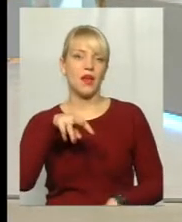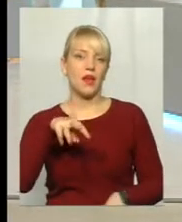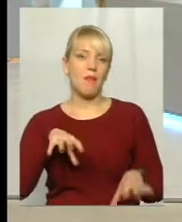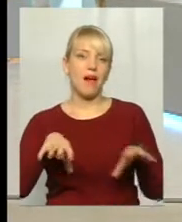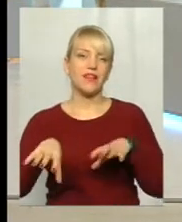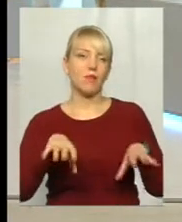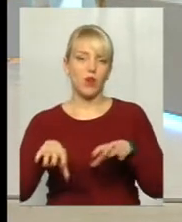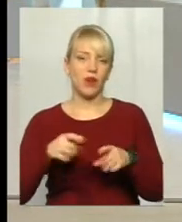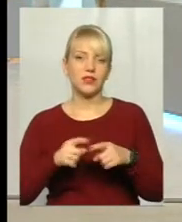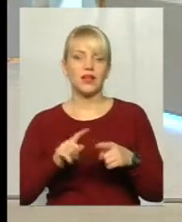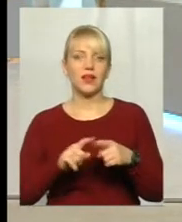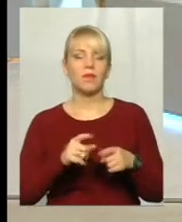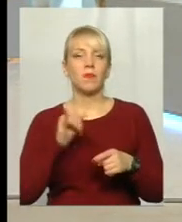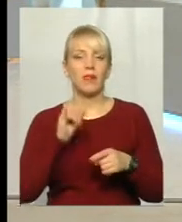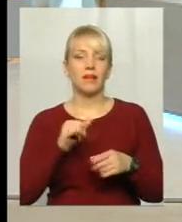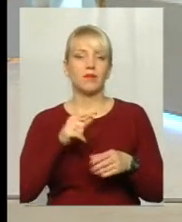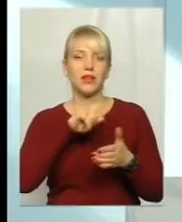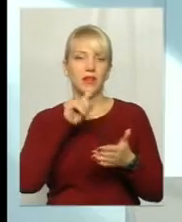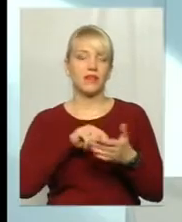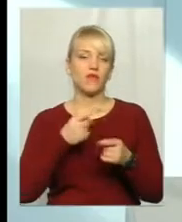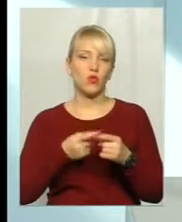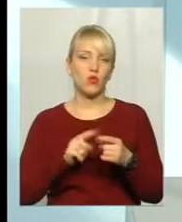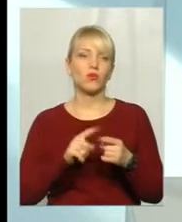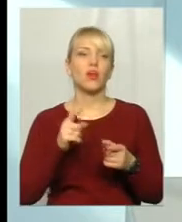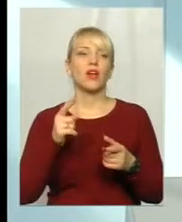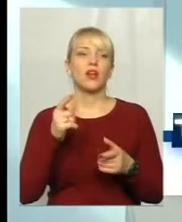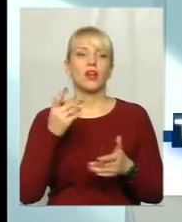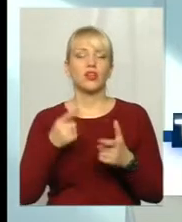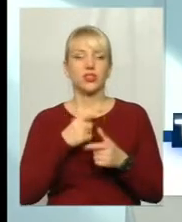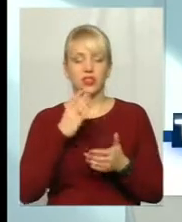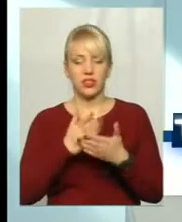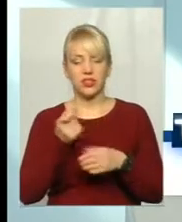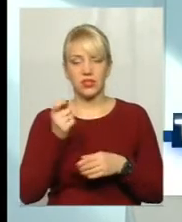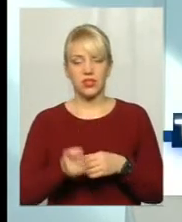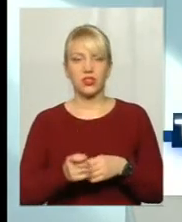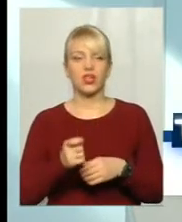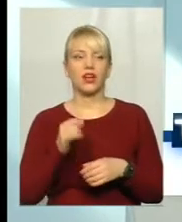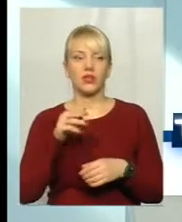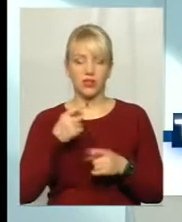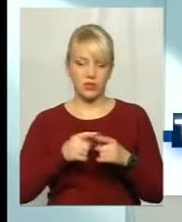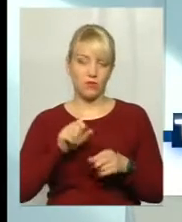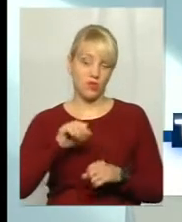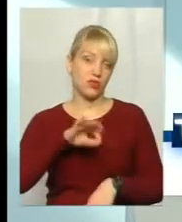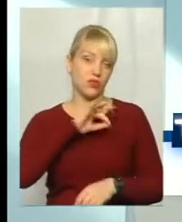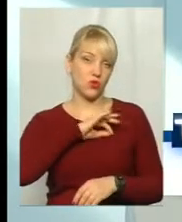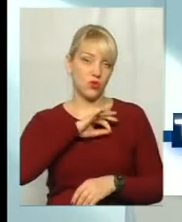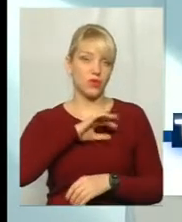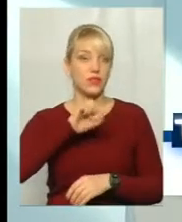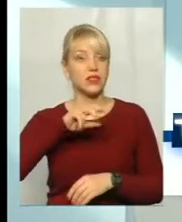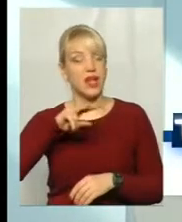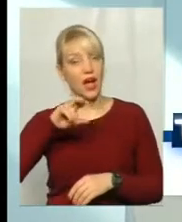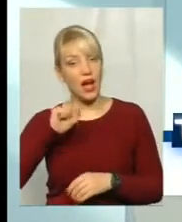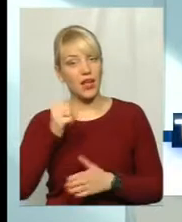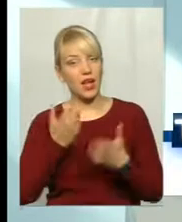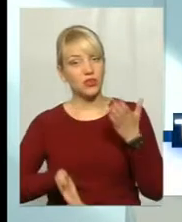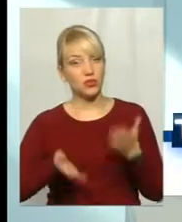просто в тому, що дійсно, якщо є знижка і дійсно є потрібний товар, то ти можна скористуватися. А якщо